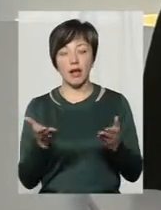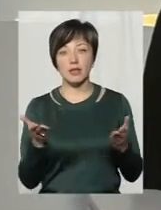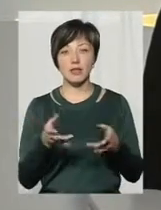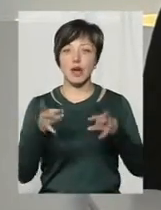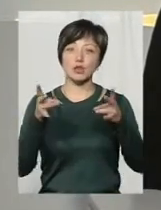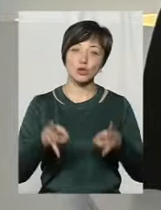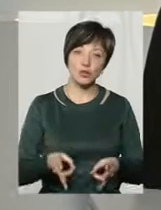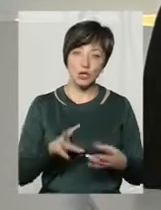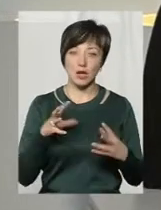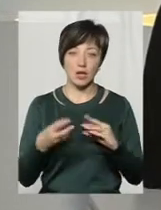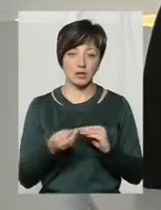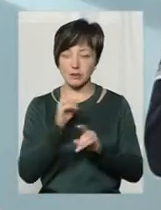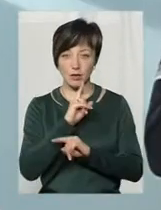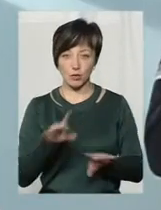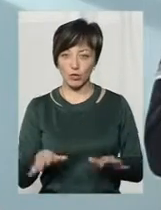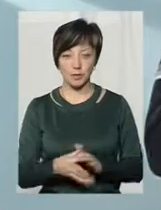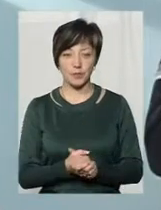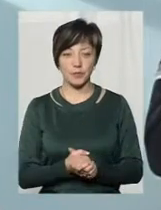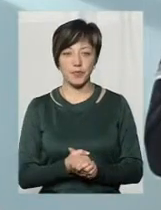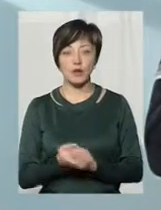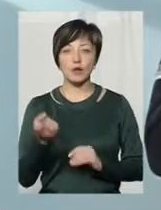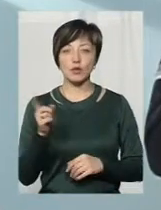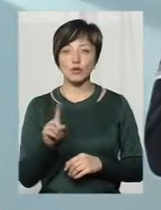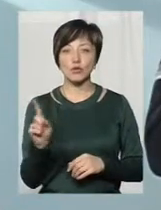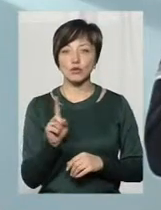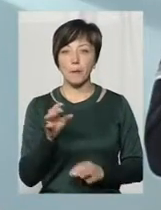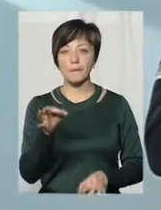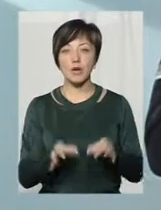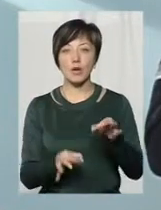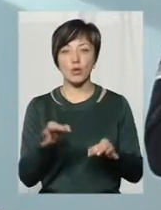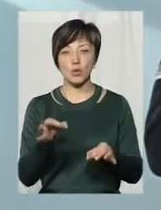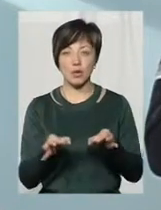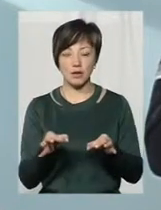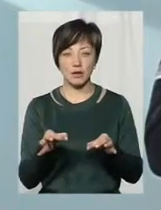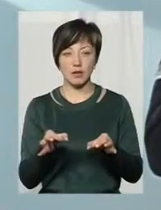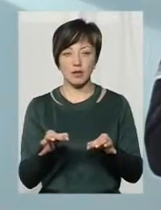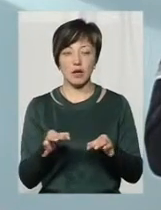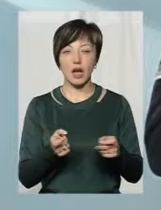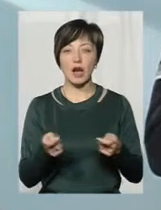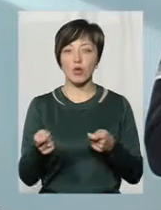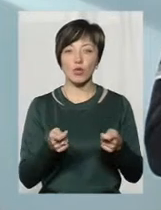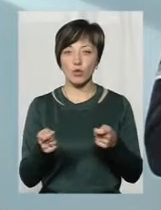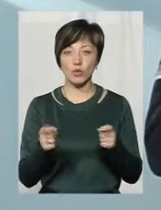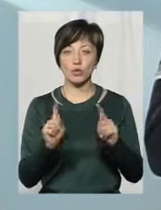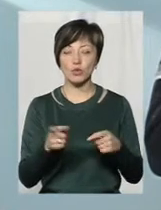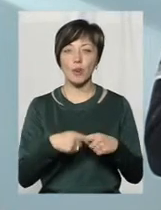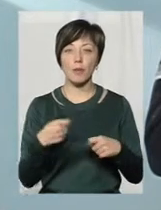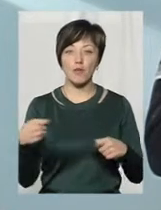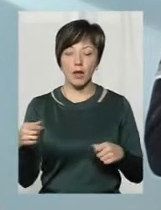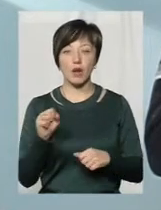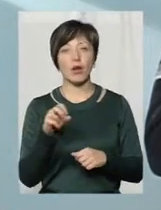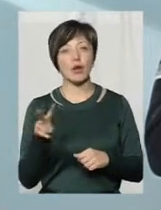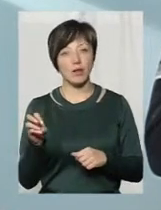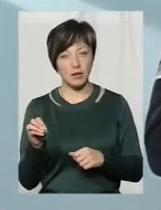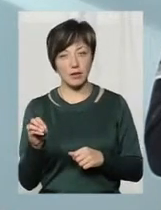катастрофічних наслідків не буде. Тому що природа, вона регулює дуже повільно, але